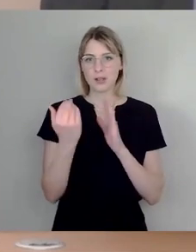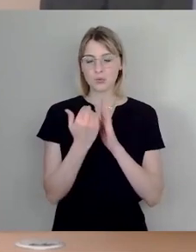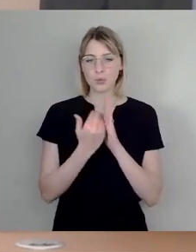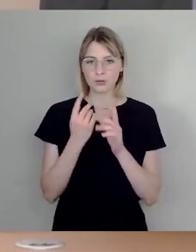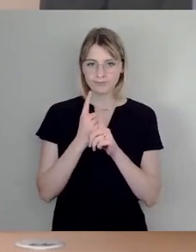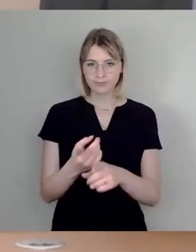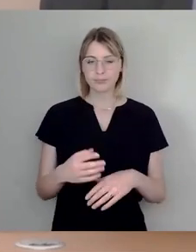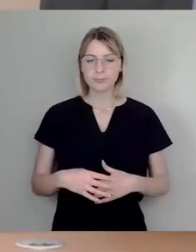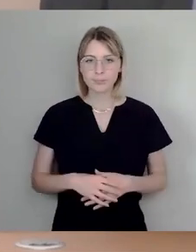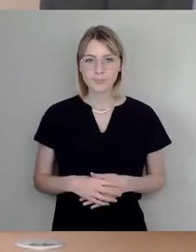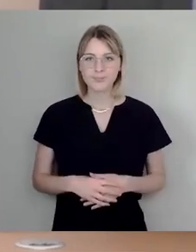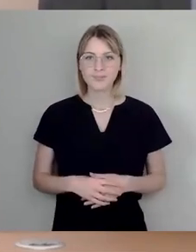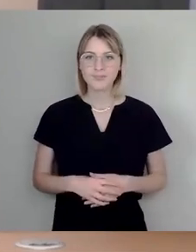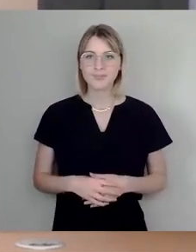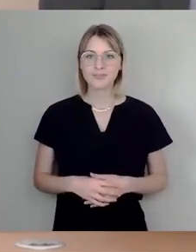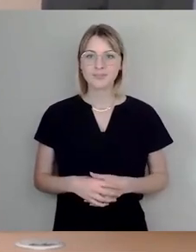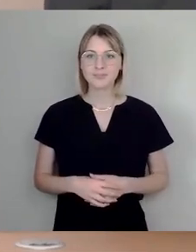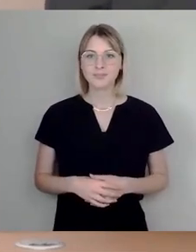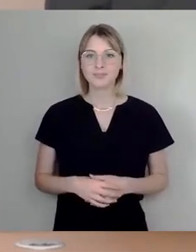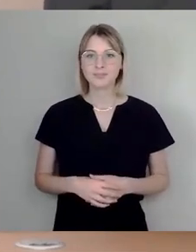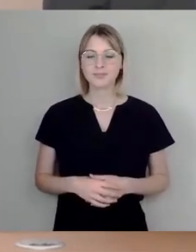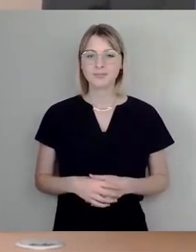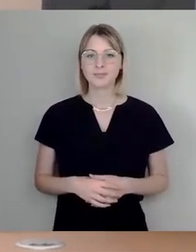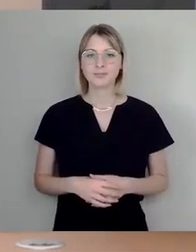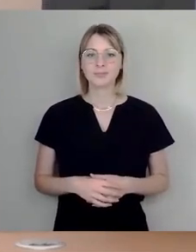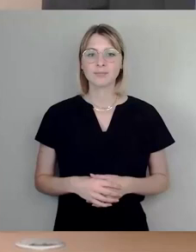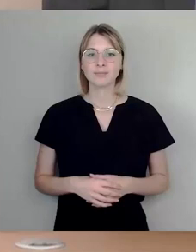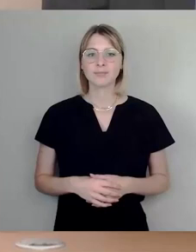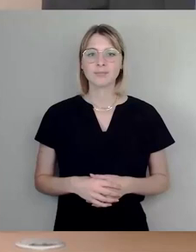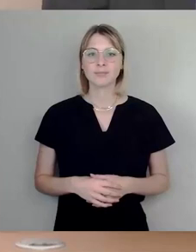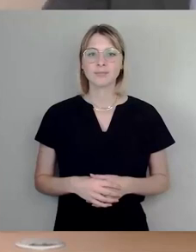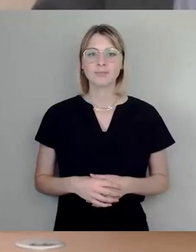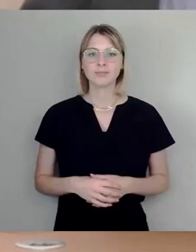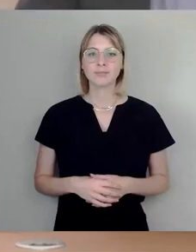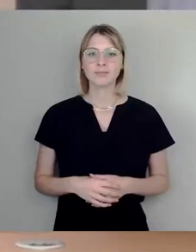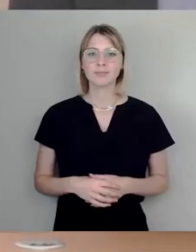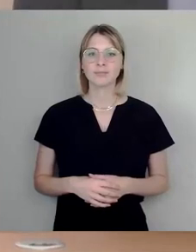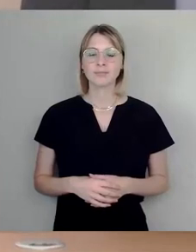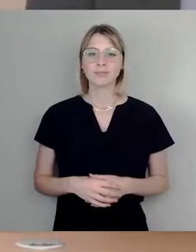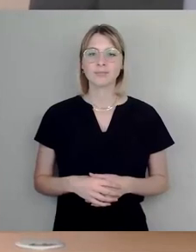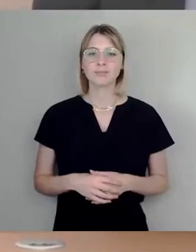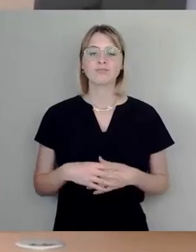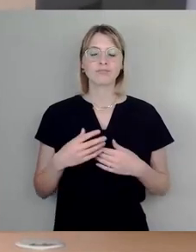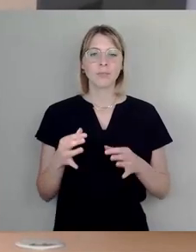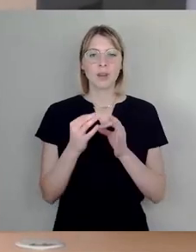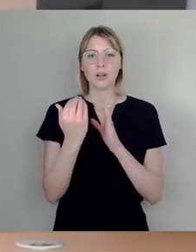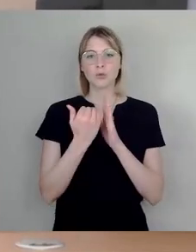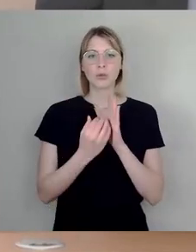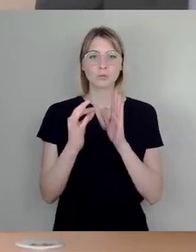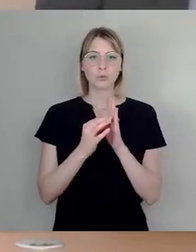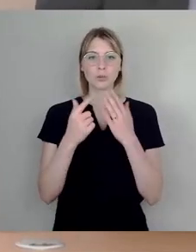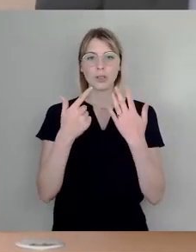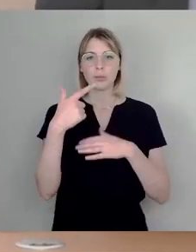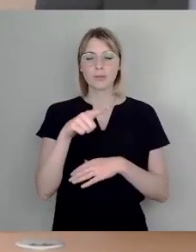und steigen in den Tagungsordnungspunkt 2711